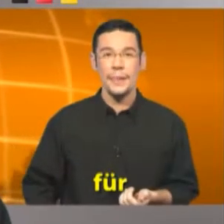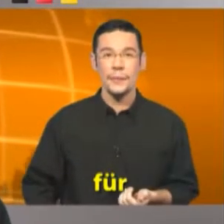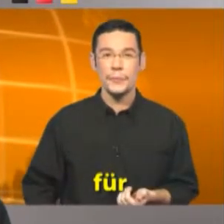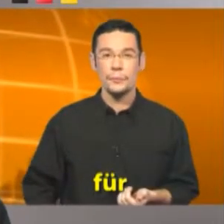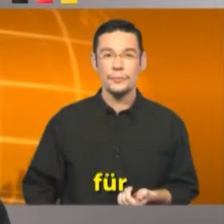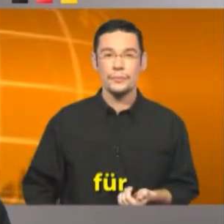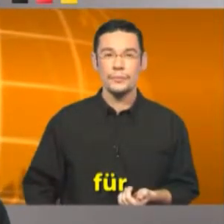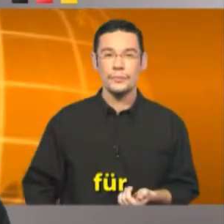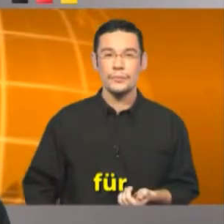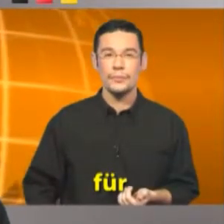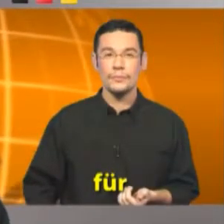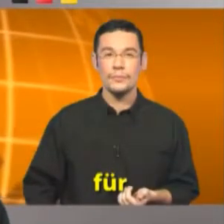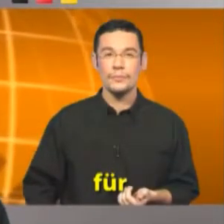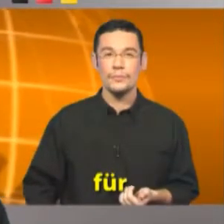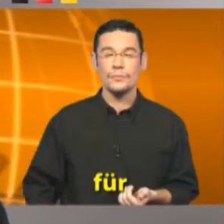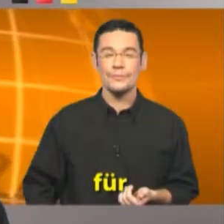Verso